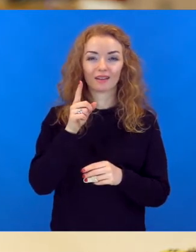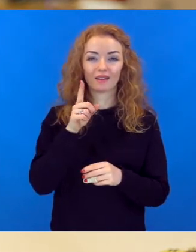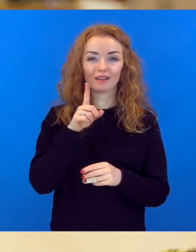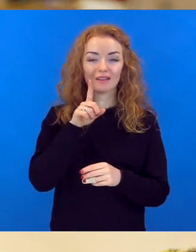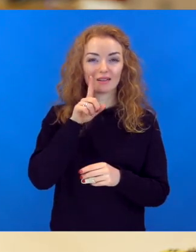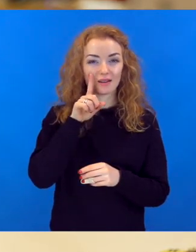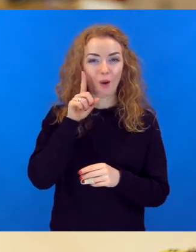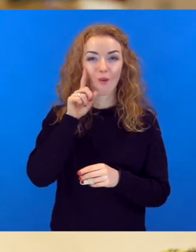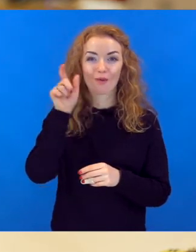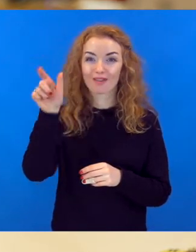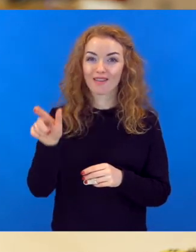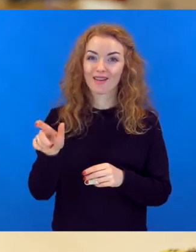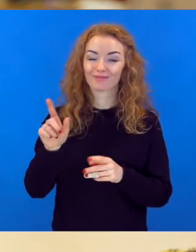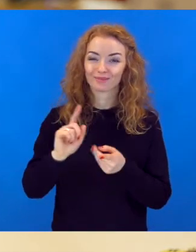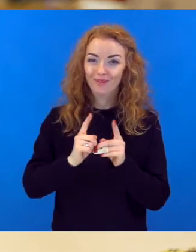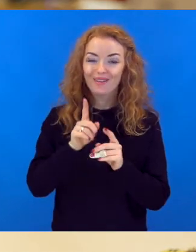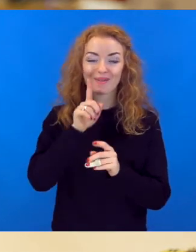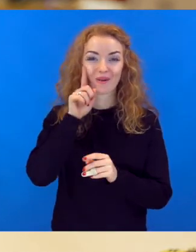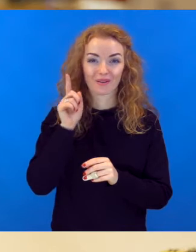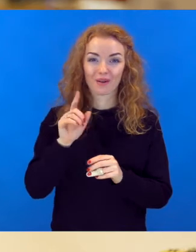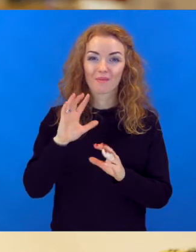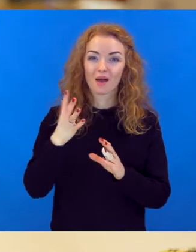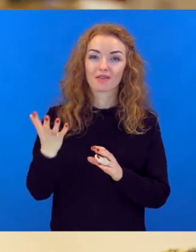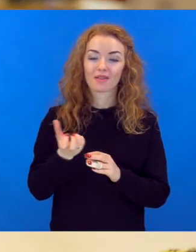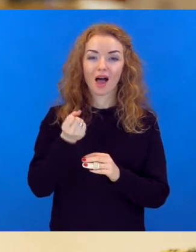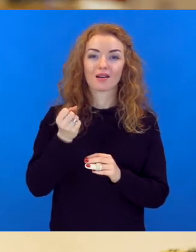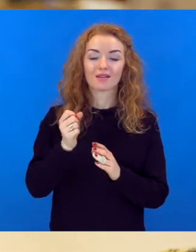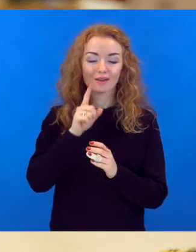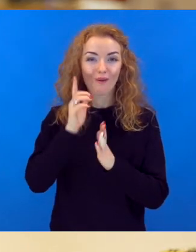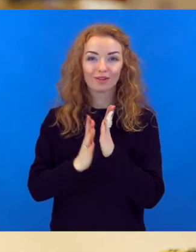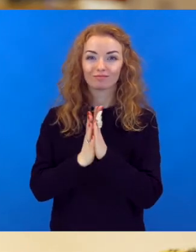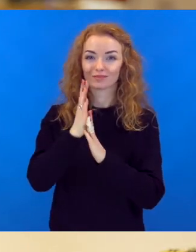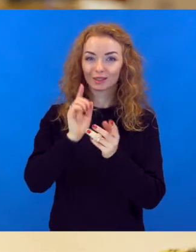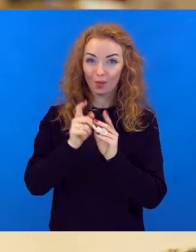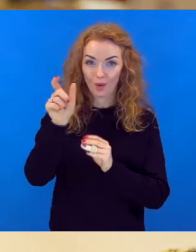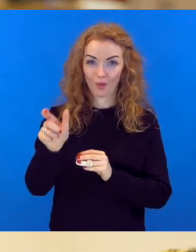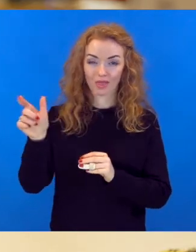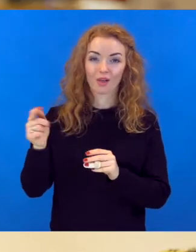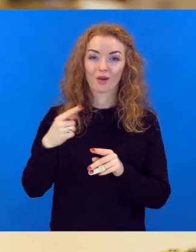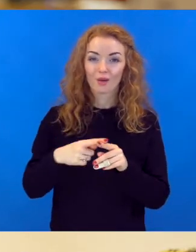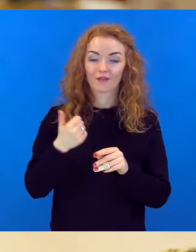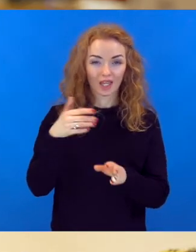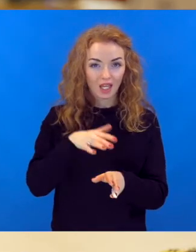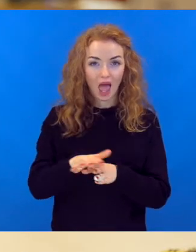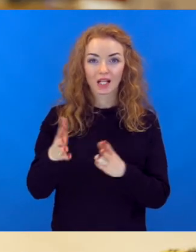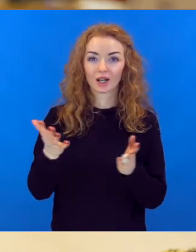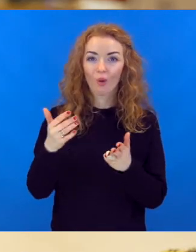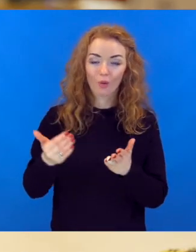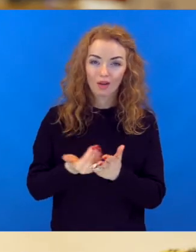skolotājiem. Tas nejauk izklausās, bet ar jaunāku domājušiem skolotājiem, kas